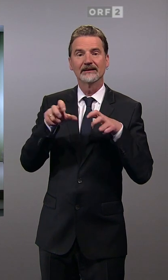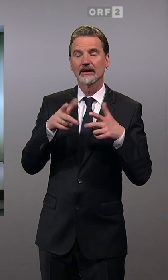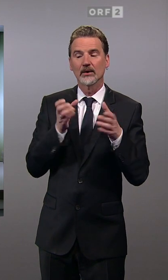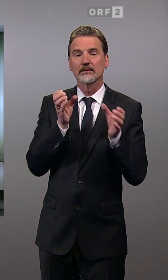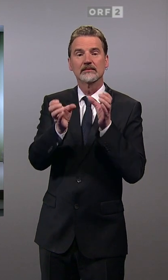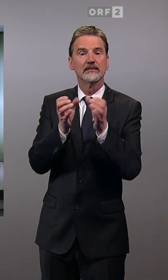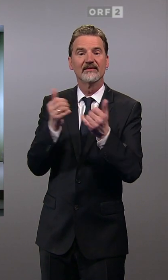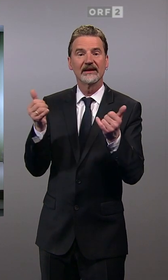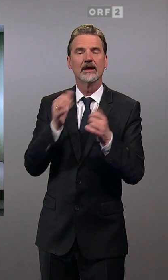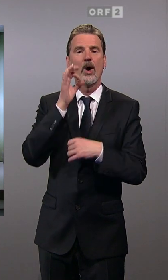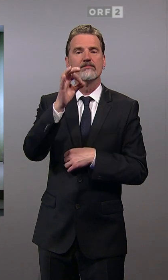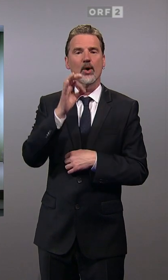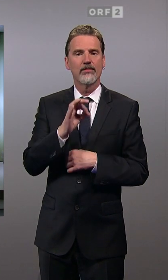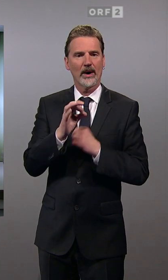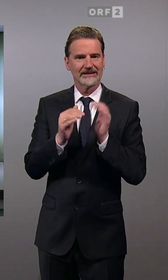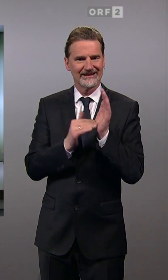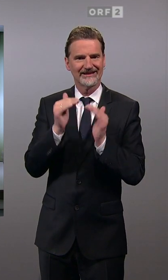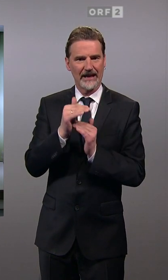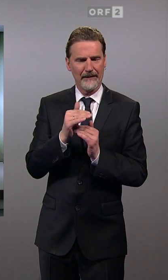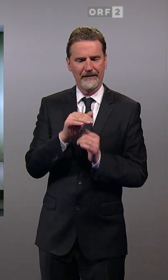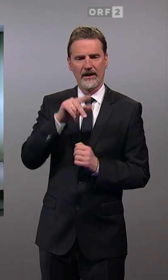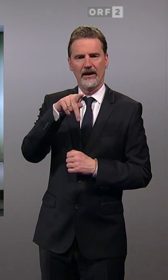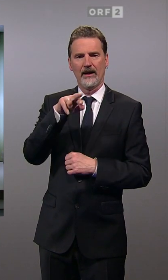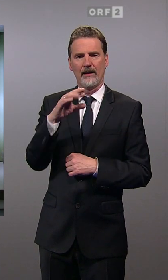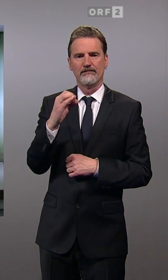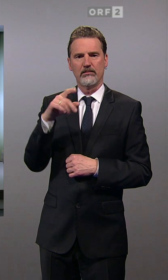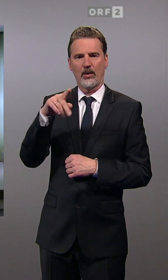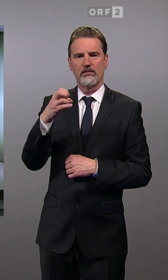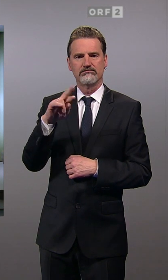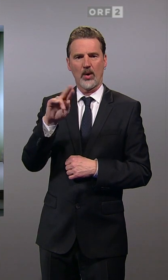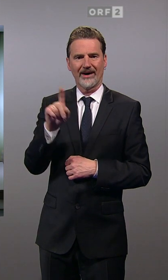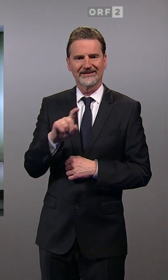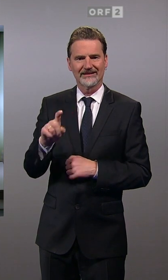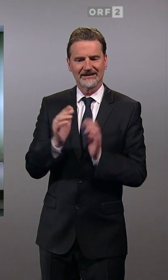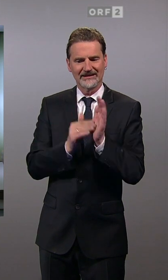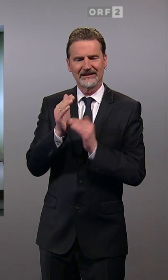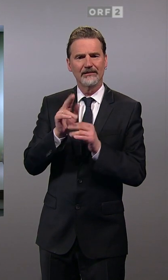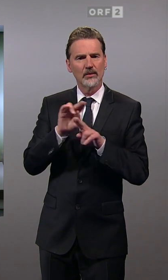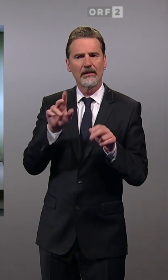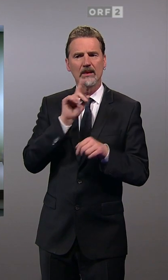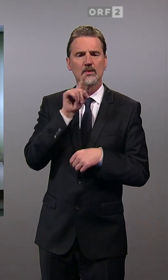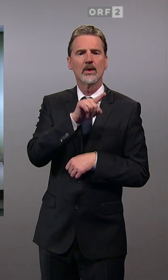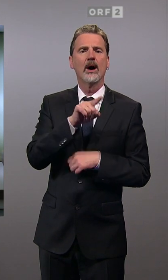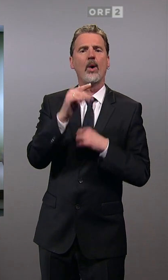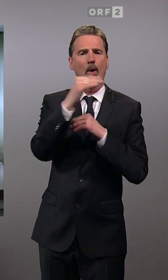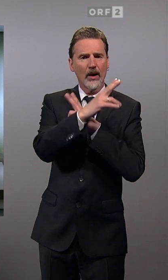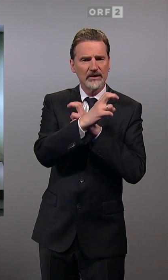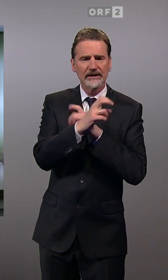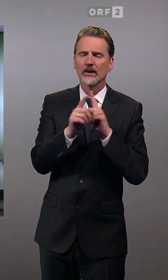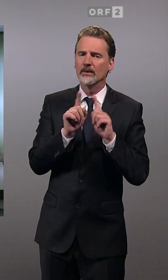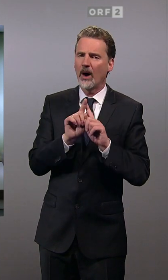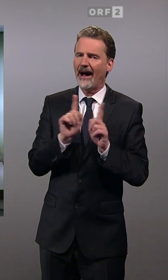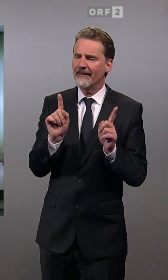zusammengesetzt wird. Das ist eine Eigenheit, die sonst nur noch in Oberösterreich und in einer speziellen und etwas anderen Form in Wien gibt.